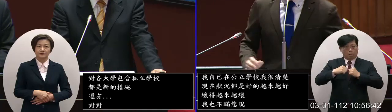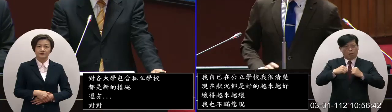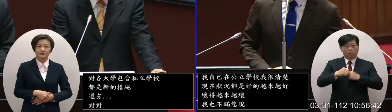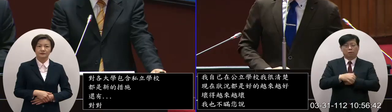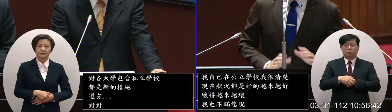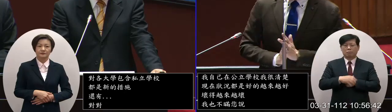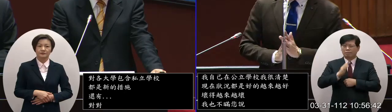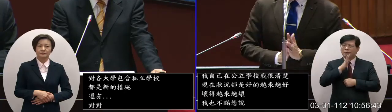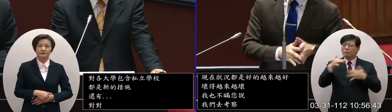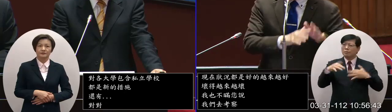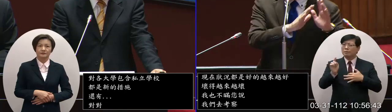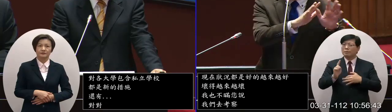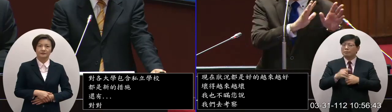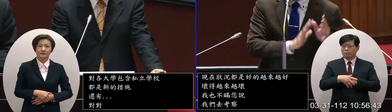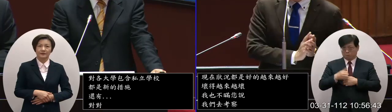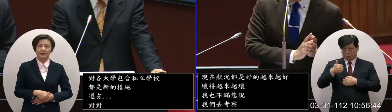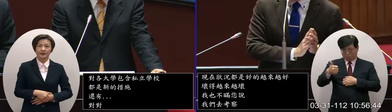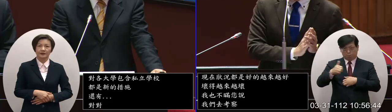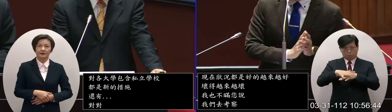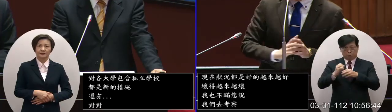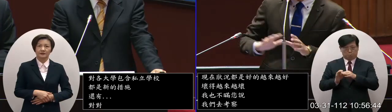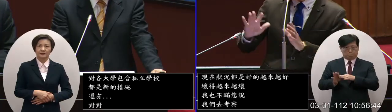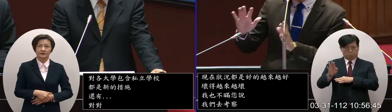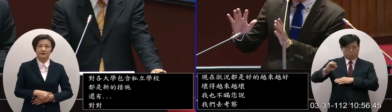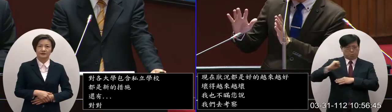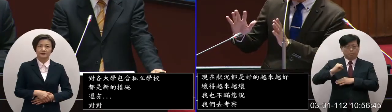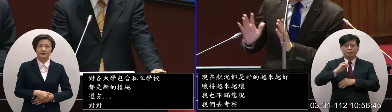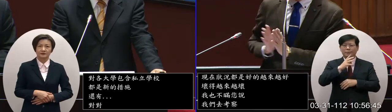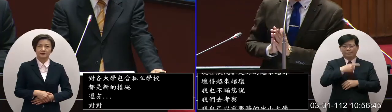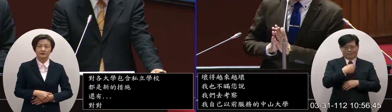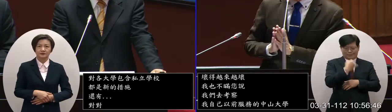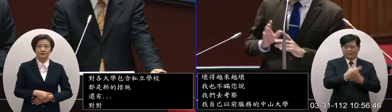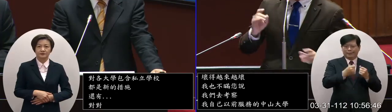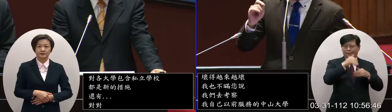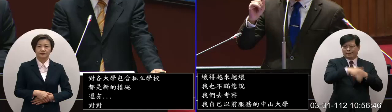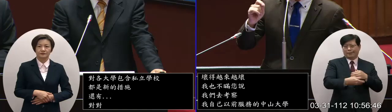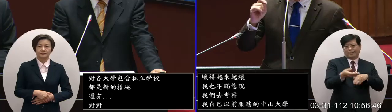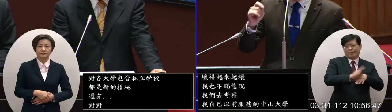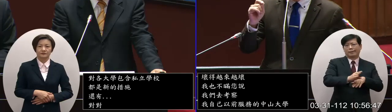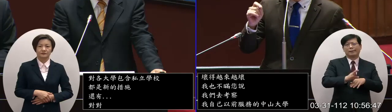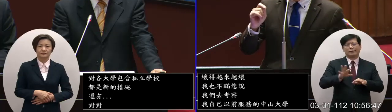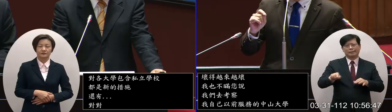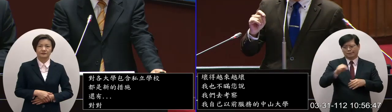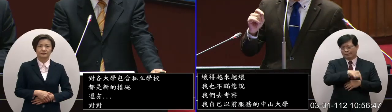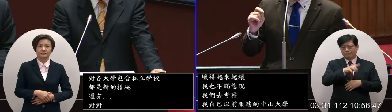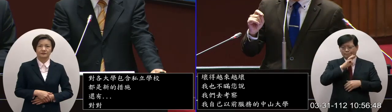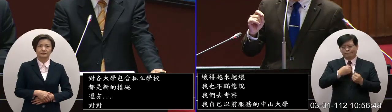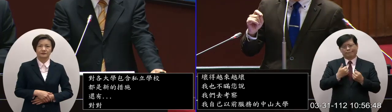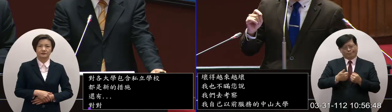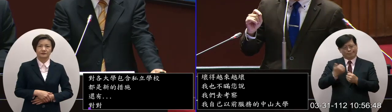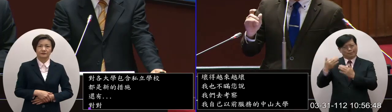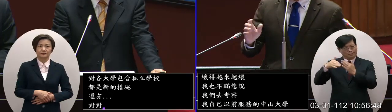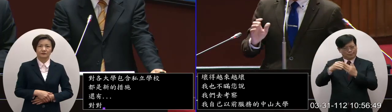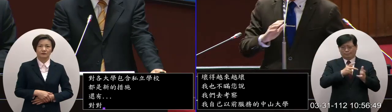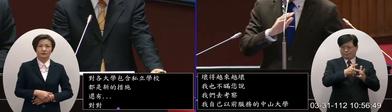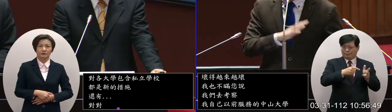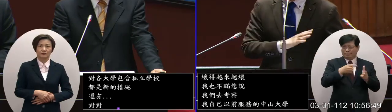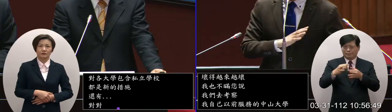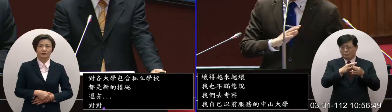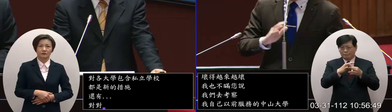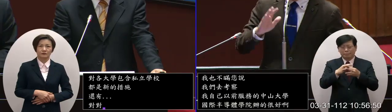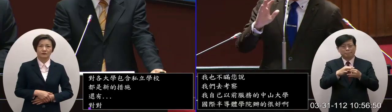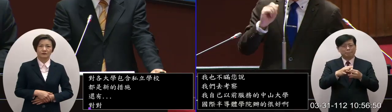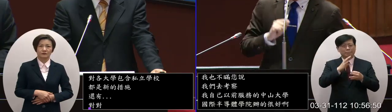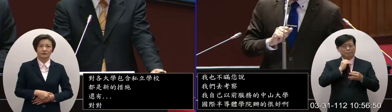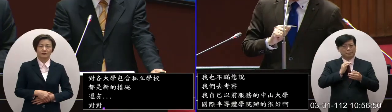但是這個問題就是說他好的會越來更好但是現在就是壞的會更快所以這個產學這個鏈結說實話到底會